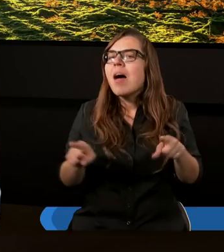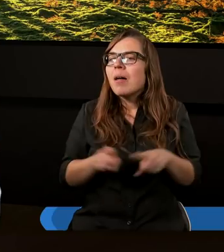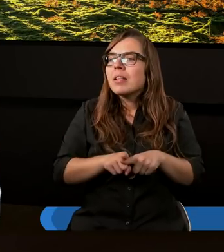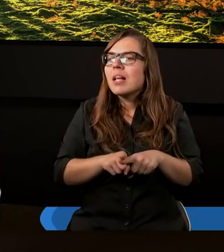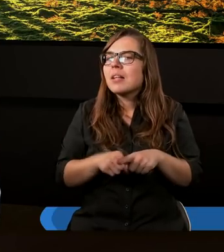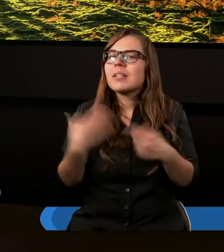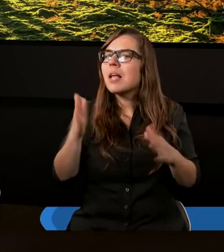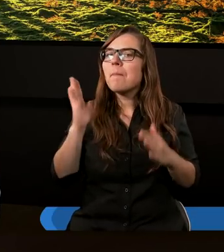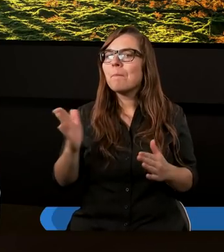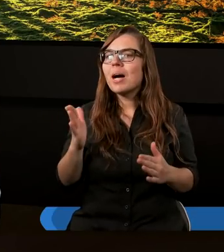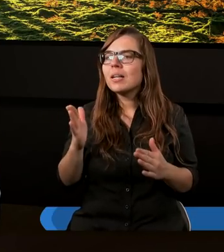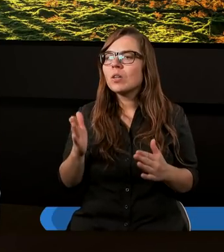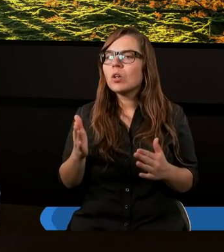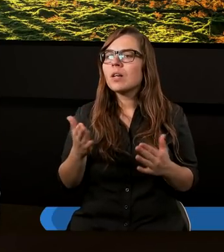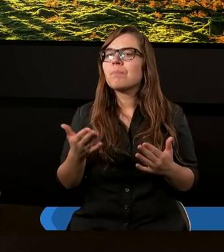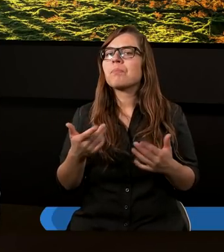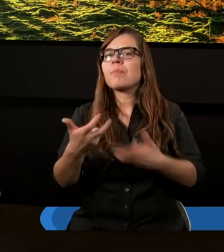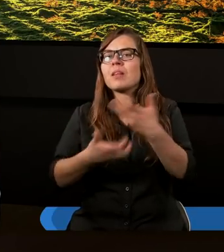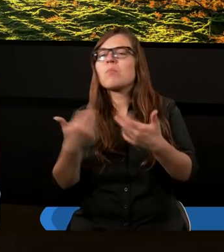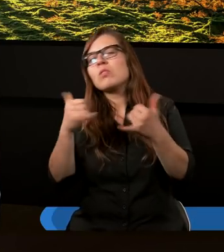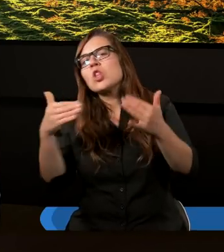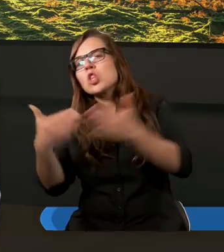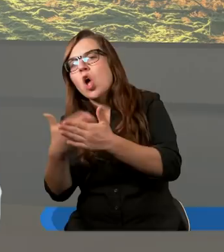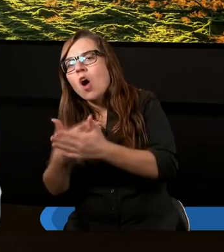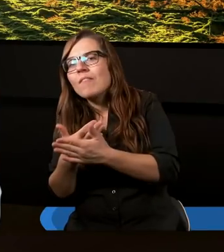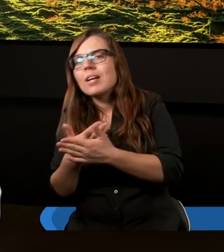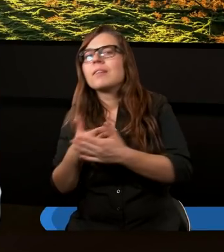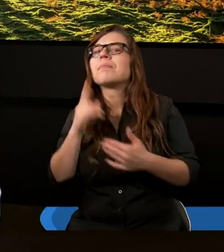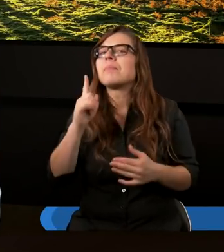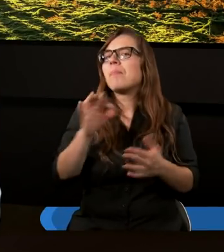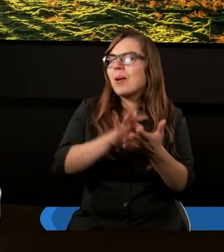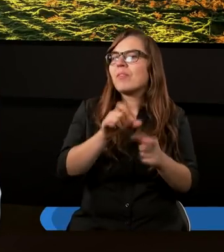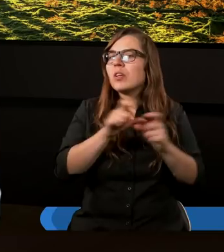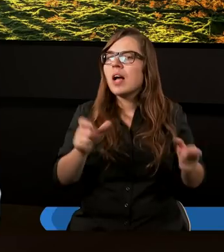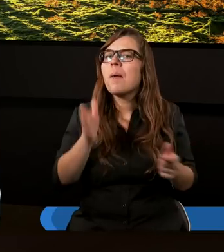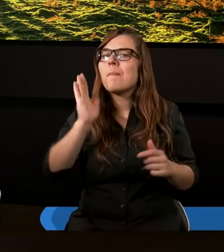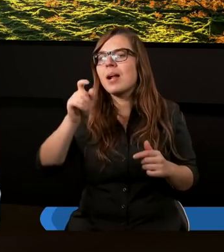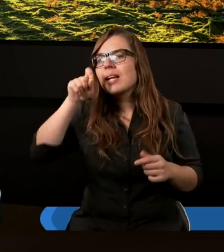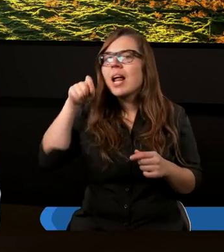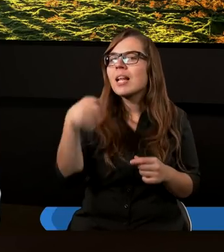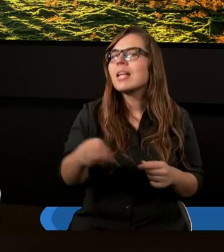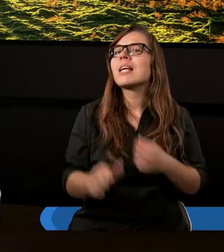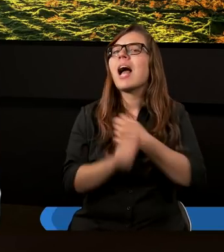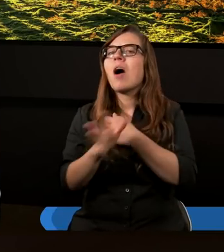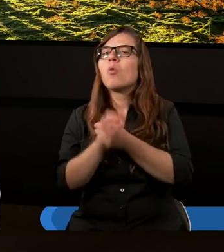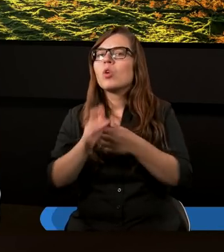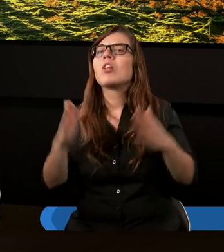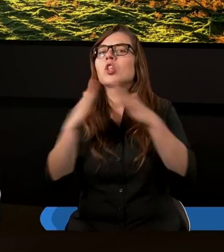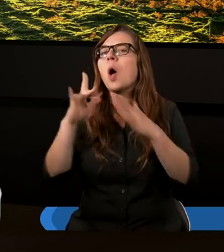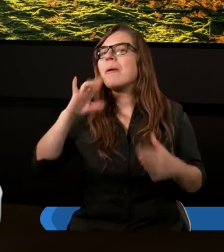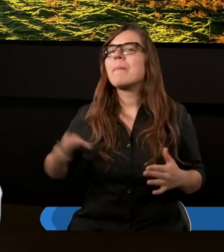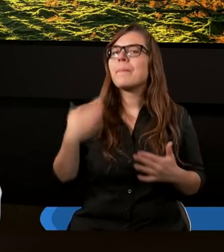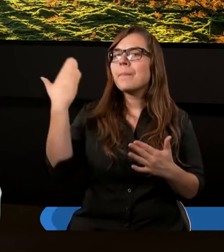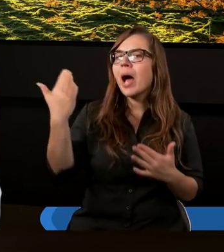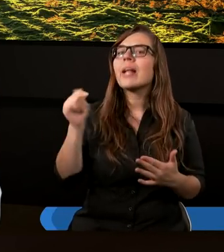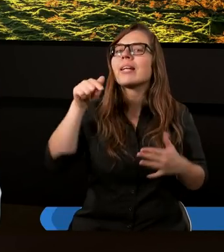nie będą sporządzać nowej. W owym czasie będą nazywać Jerozalem tronem Pana